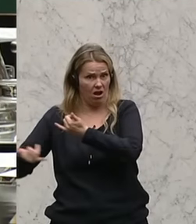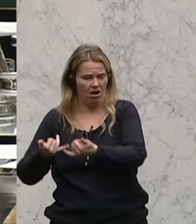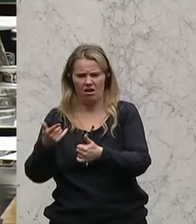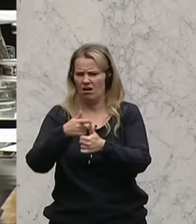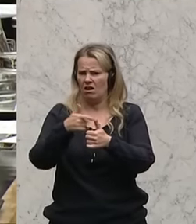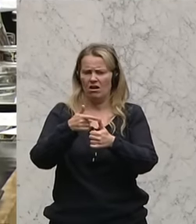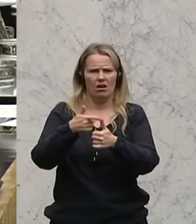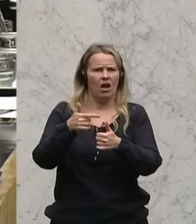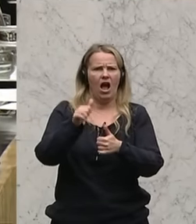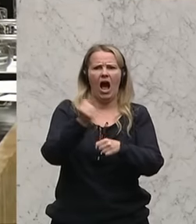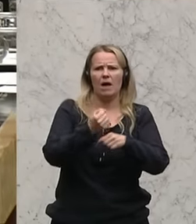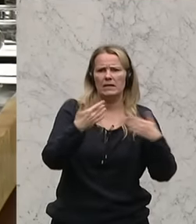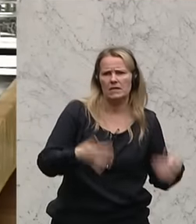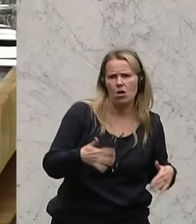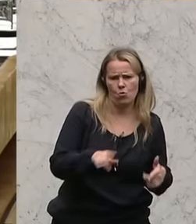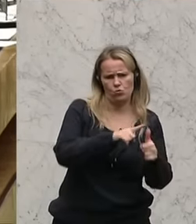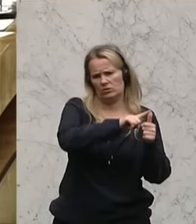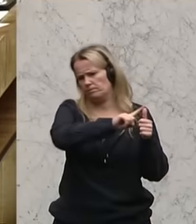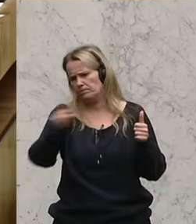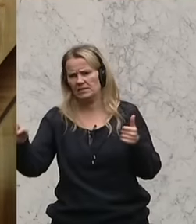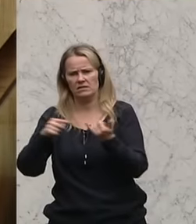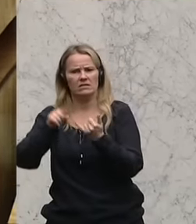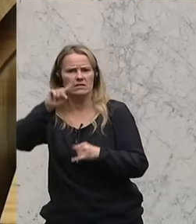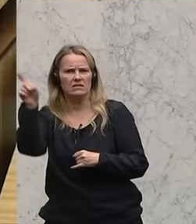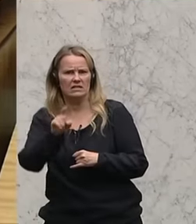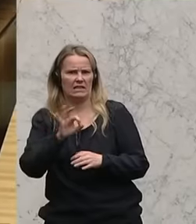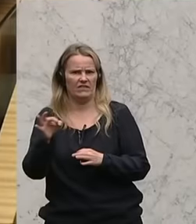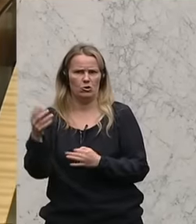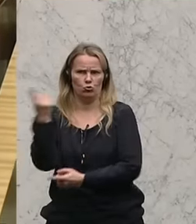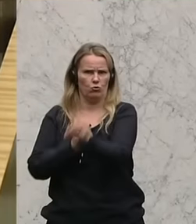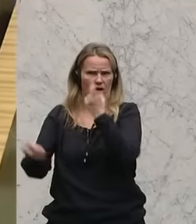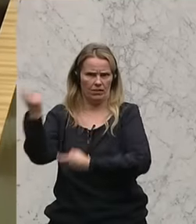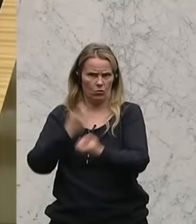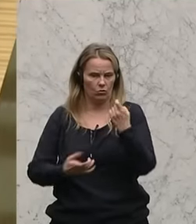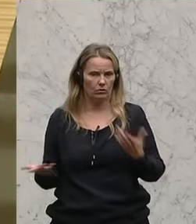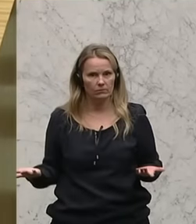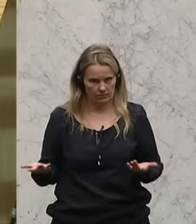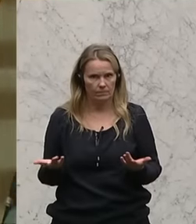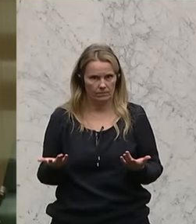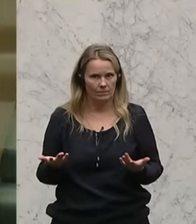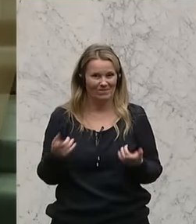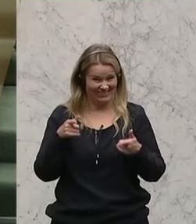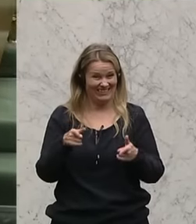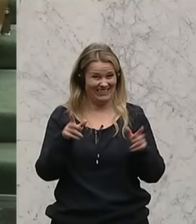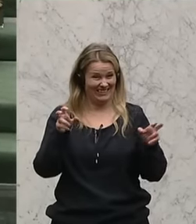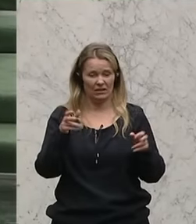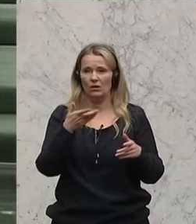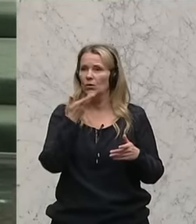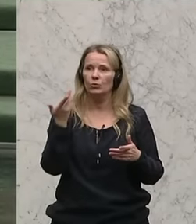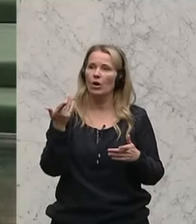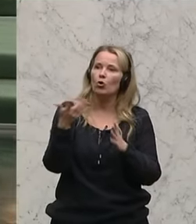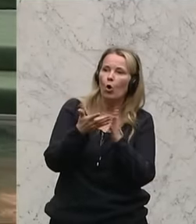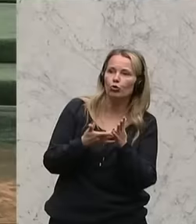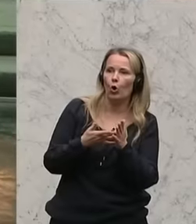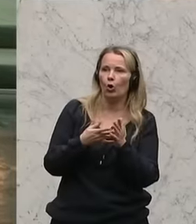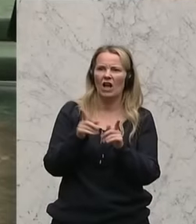angefangen von A wie Arbeitslosigkeit bis hin zu Z wie Zuwanderung. Und diese unkontrollierte und